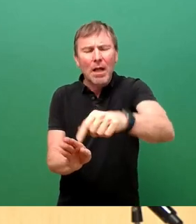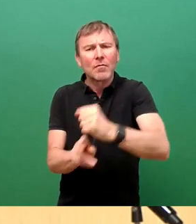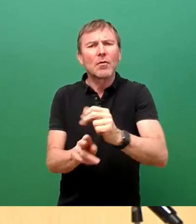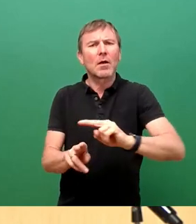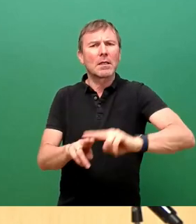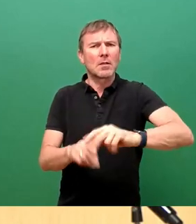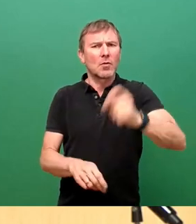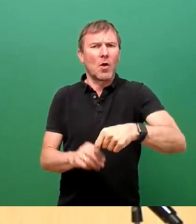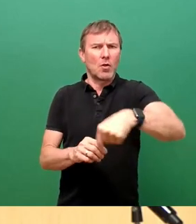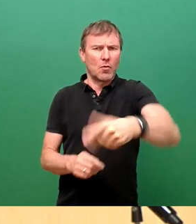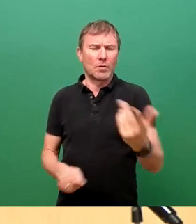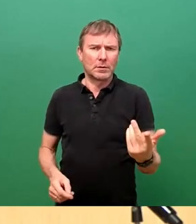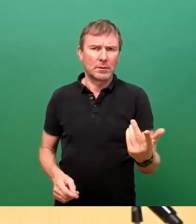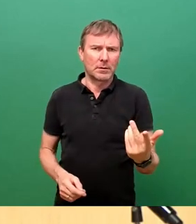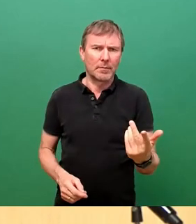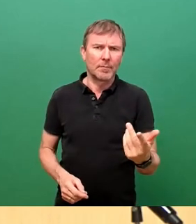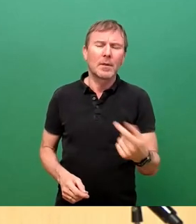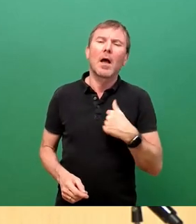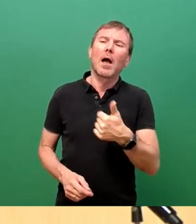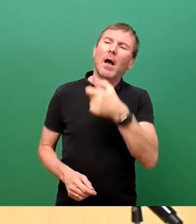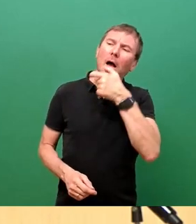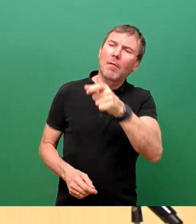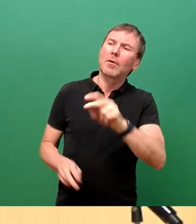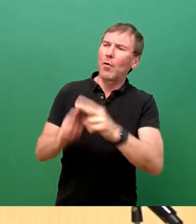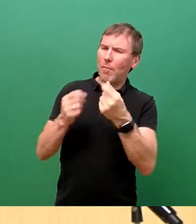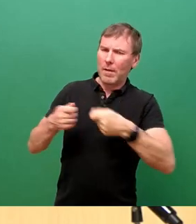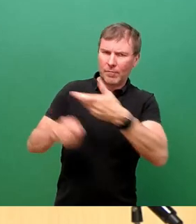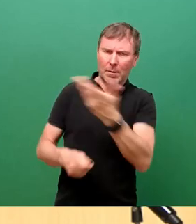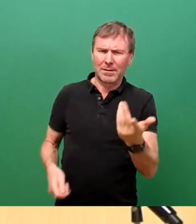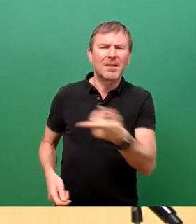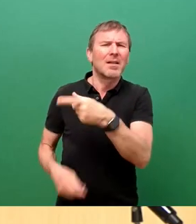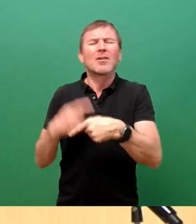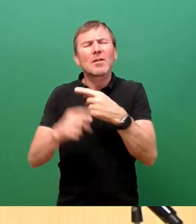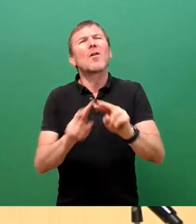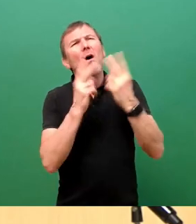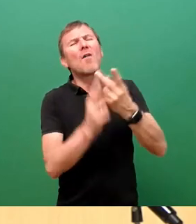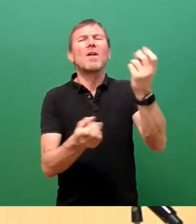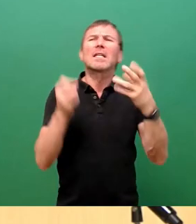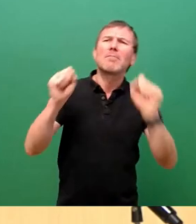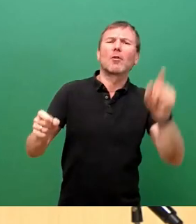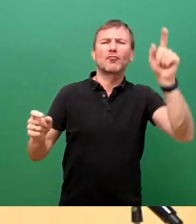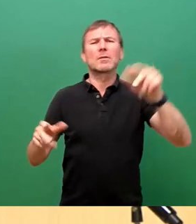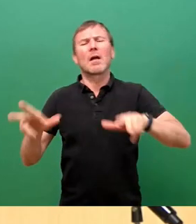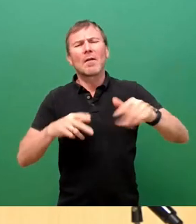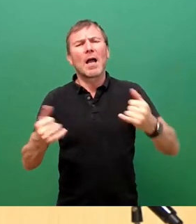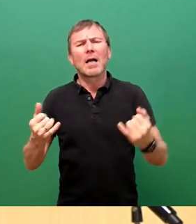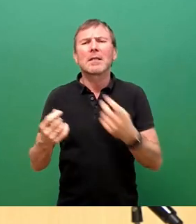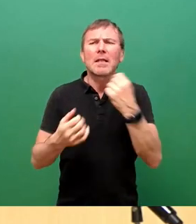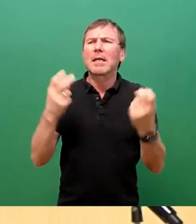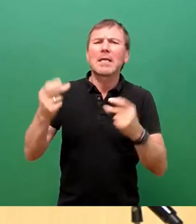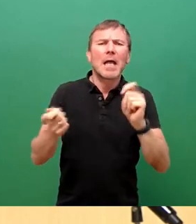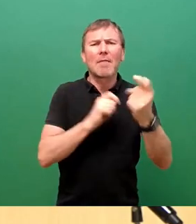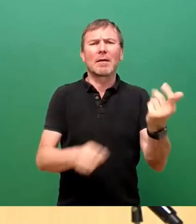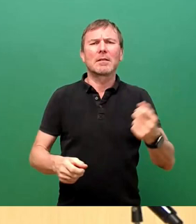Und nun noch ein Wort an Umweltverbände und so manchen Stadtrat. Was hilft es ständig, von Umwelt, Klimaschutz, Verkehrs-, Energiewende und Beschleunigung von Bus und Bahn zu